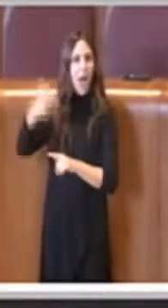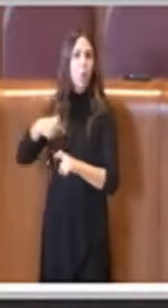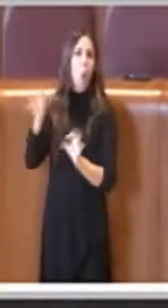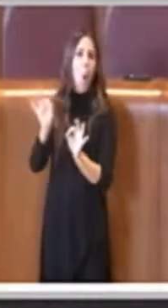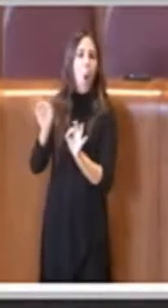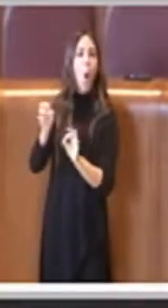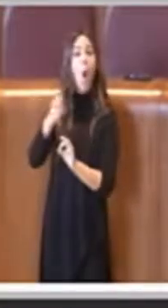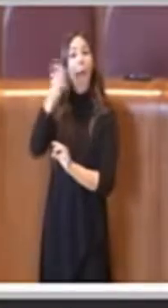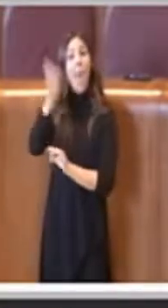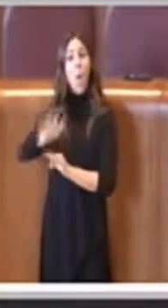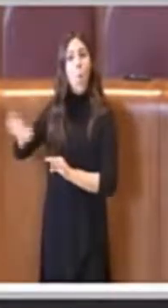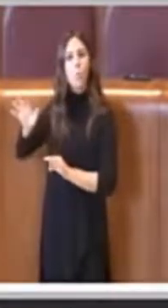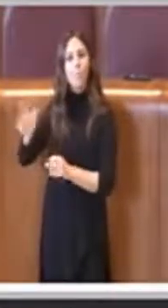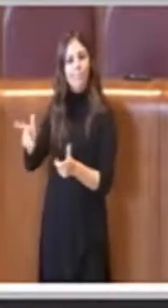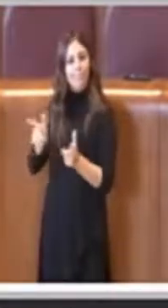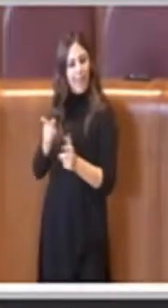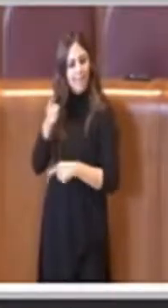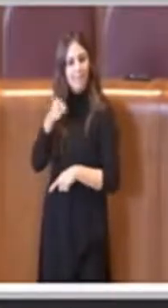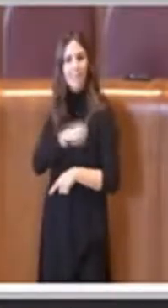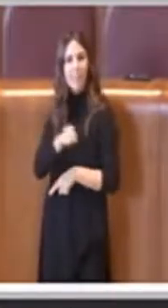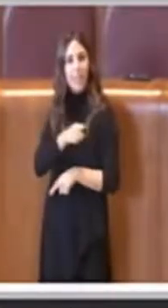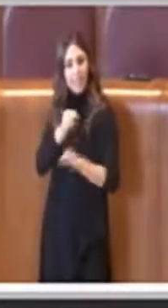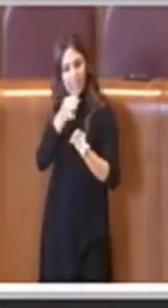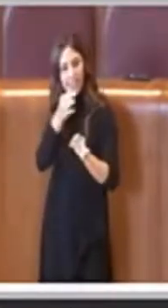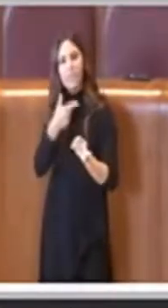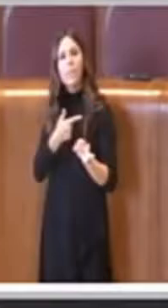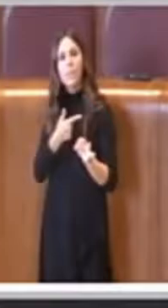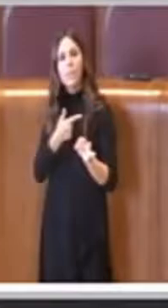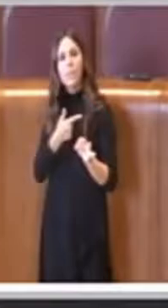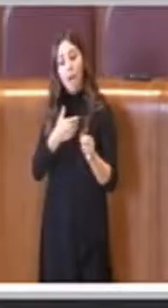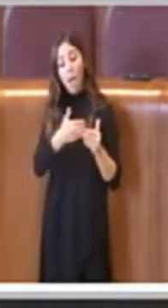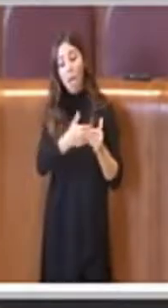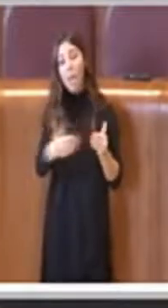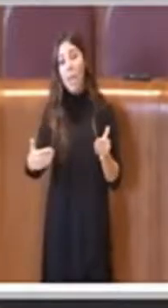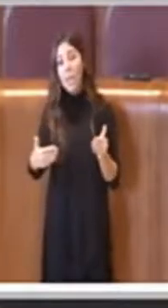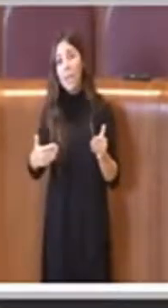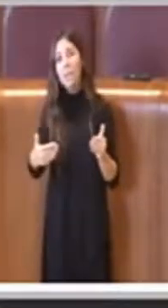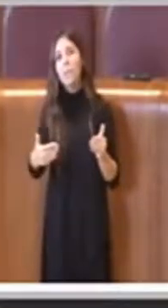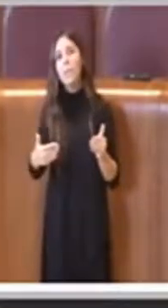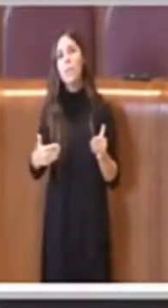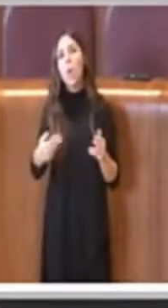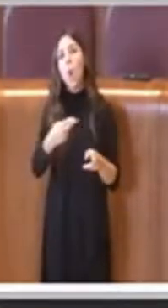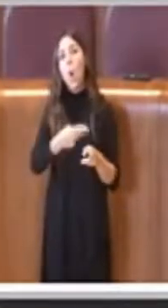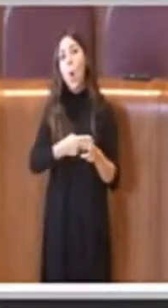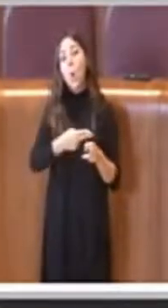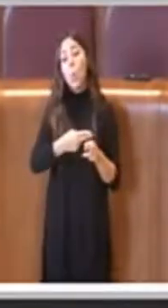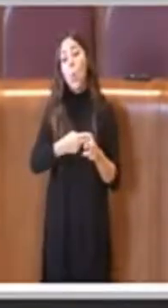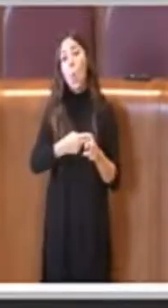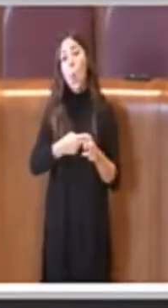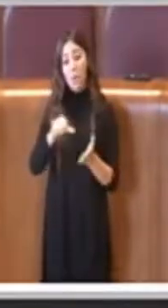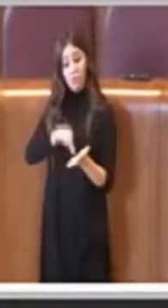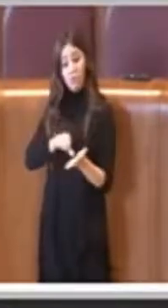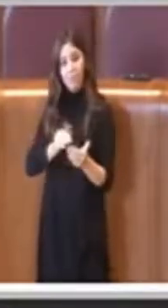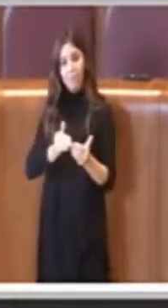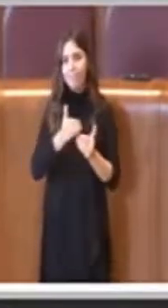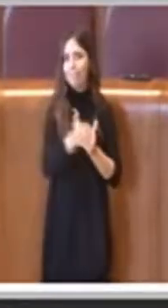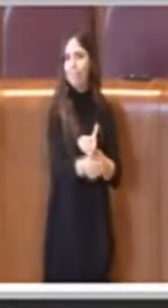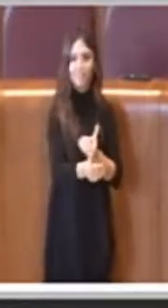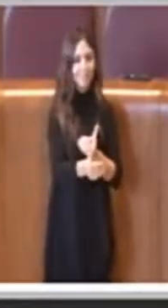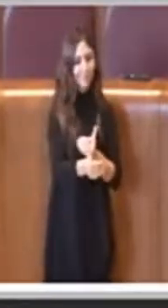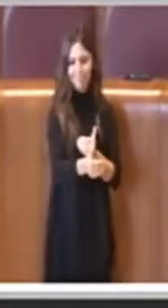'Europa, perciò non vengono confinate nella periferia romana o comunque in luoghi dove non c'è